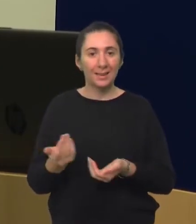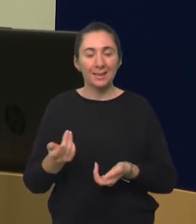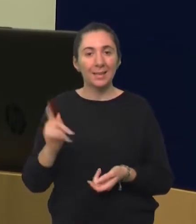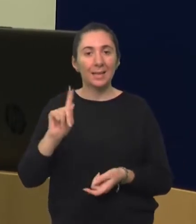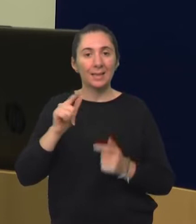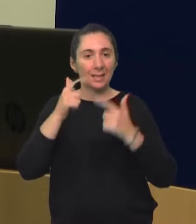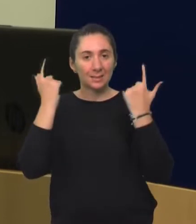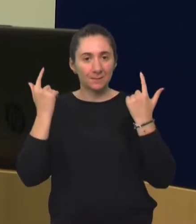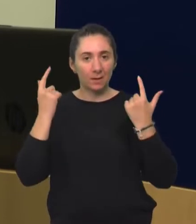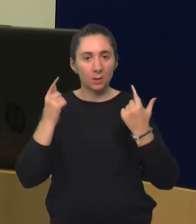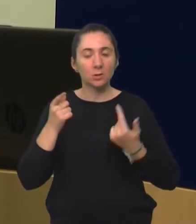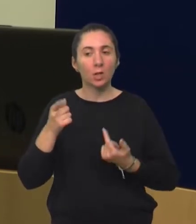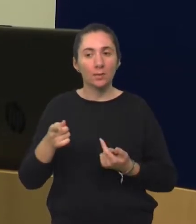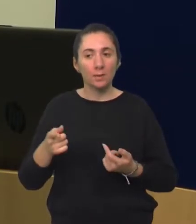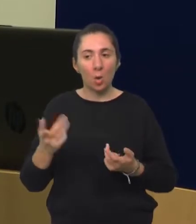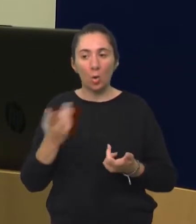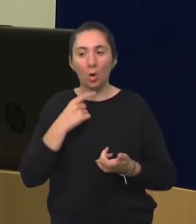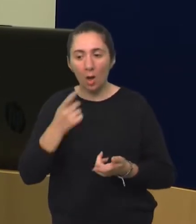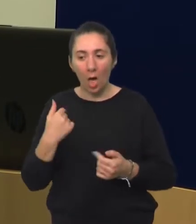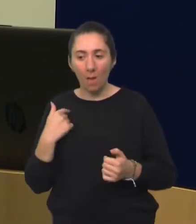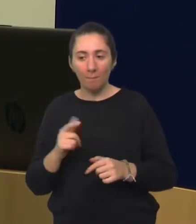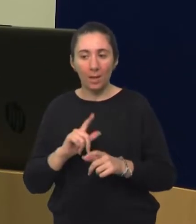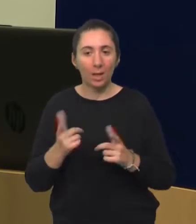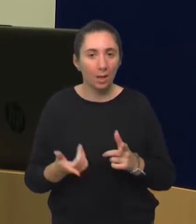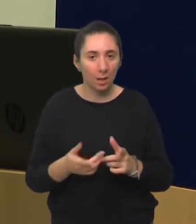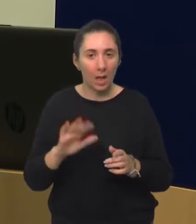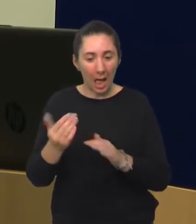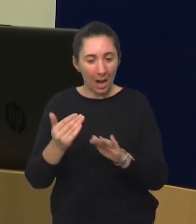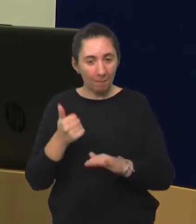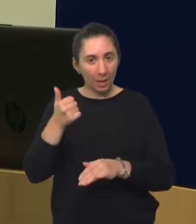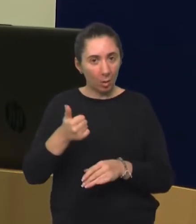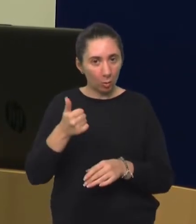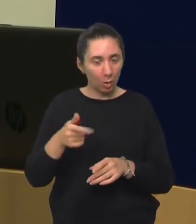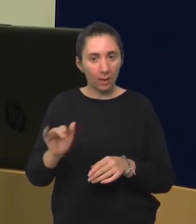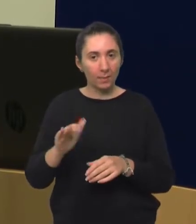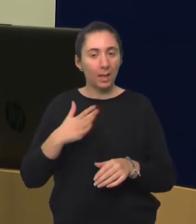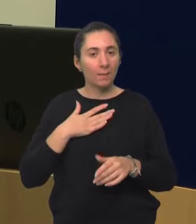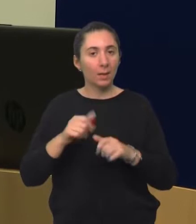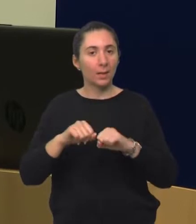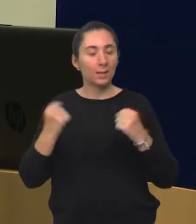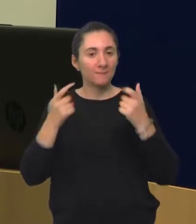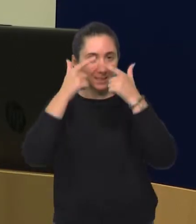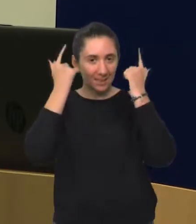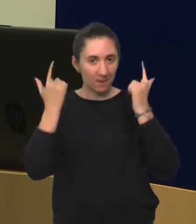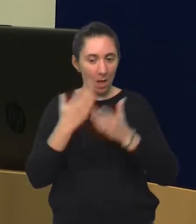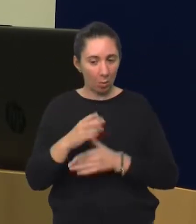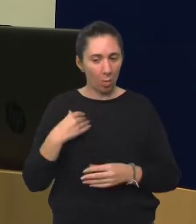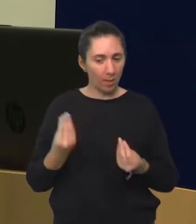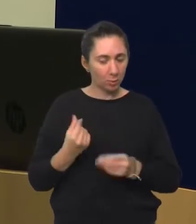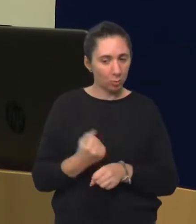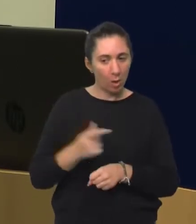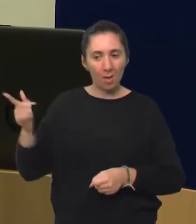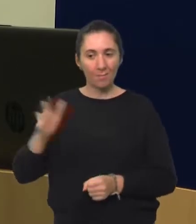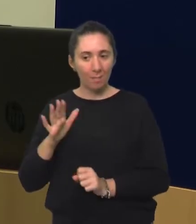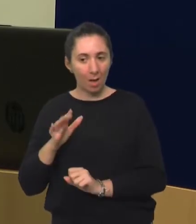da njegova akcija izaziva određenu reakciju. Tek negdje u dobi prije godine dana djece razvijaju svijest da ako ja nešto napravim, onda